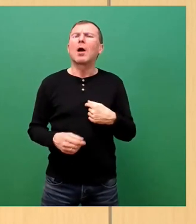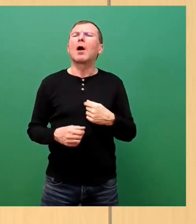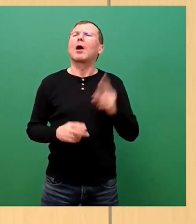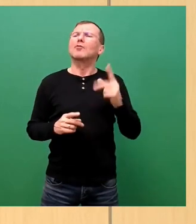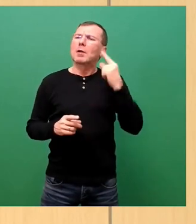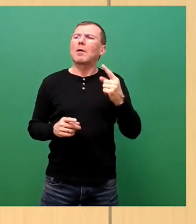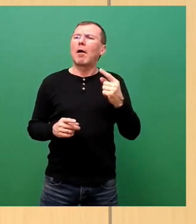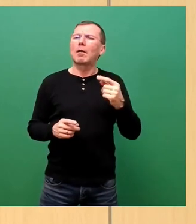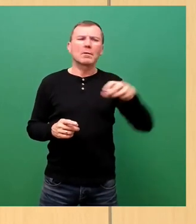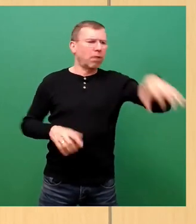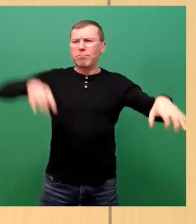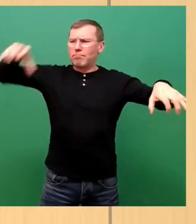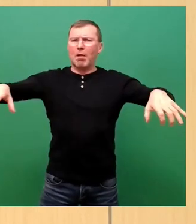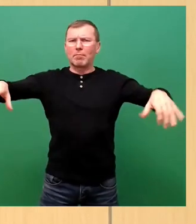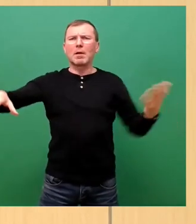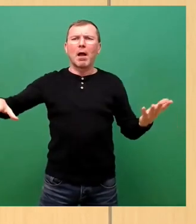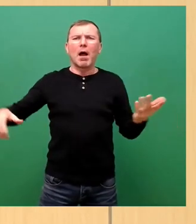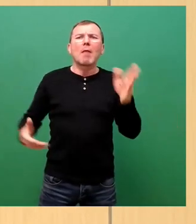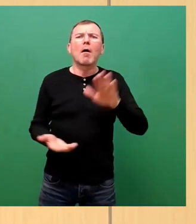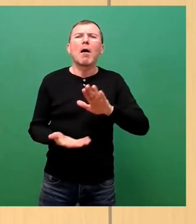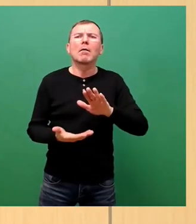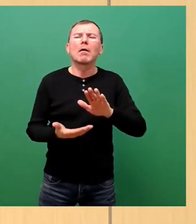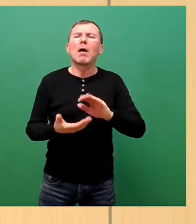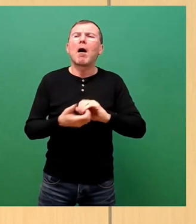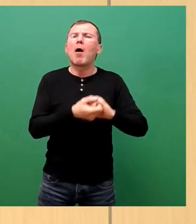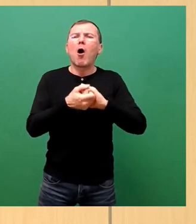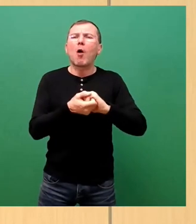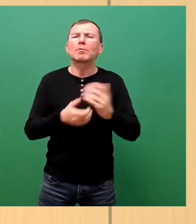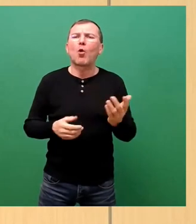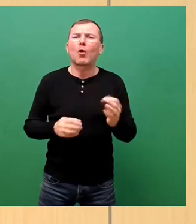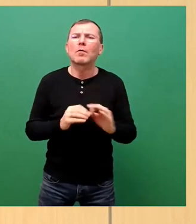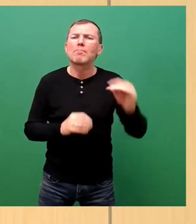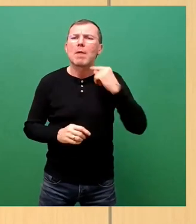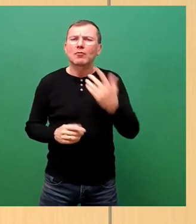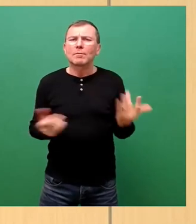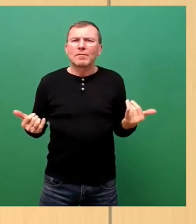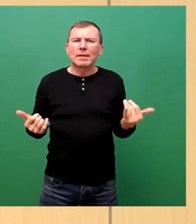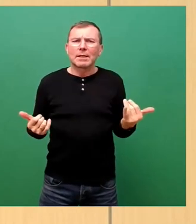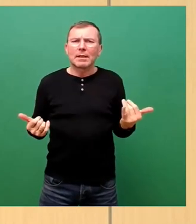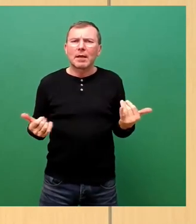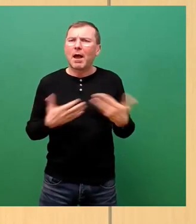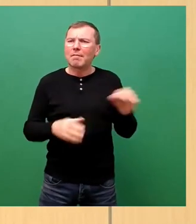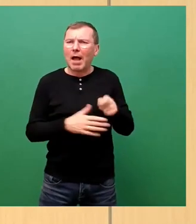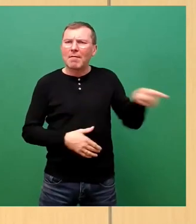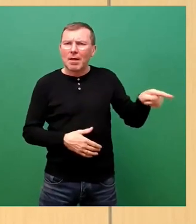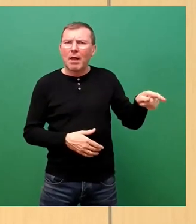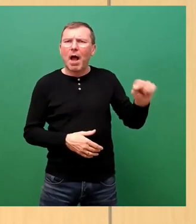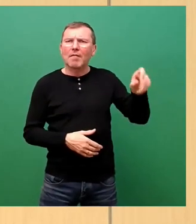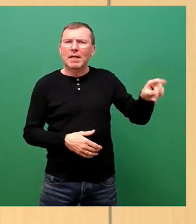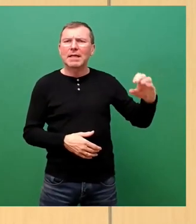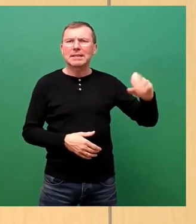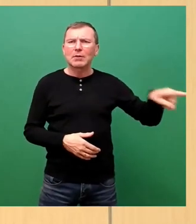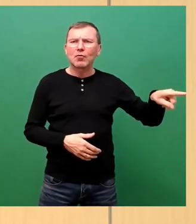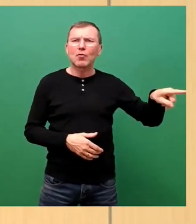Aber was ist denn die Option für eine Mehrheit, wenn kein Zufall ist? Die Option ist, dass Freie Wähler, AfD, FDP, CDU und der